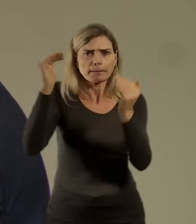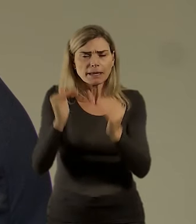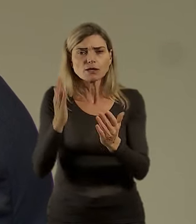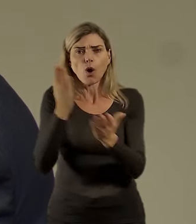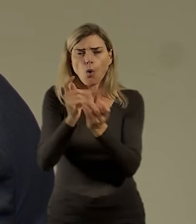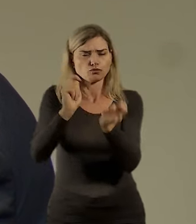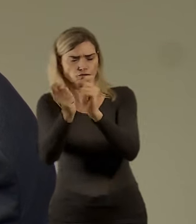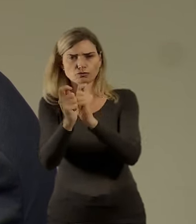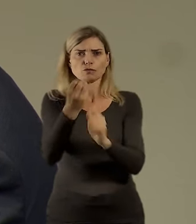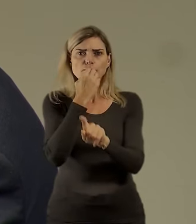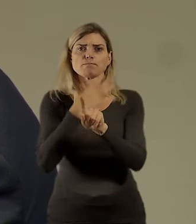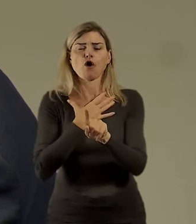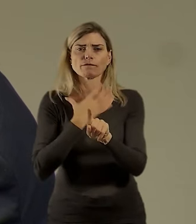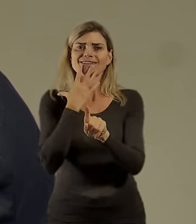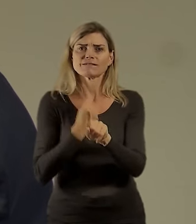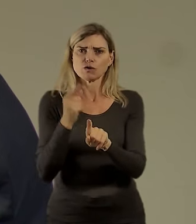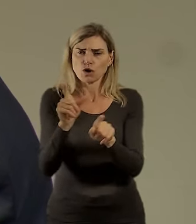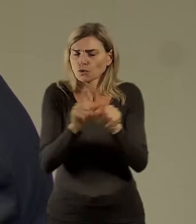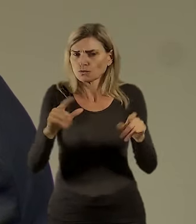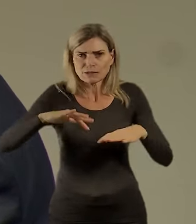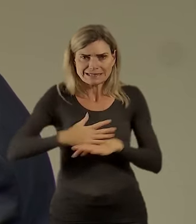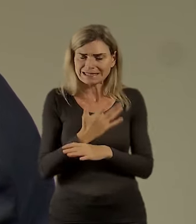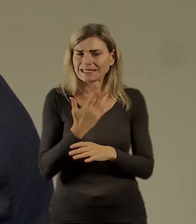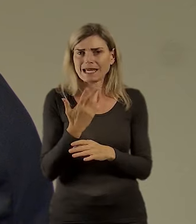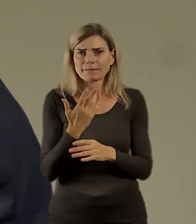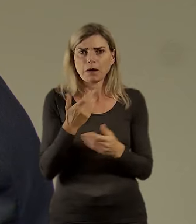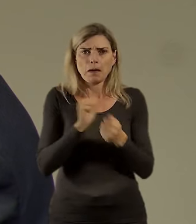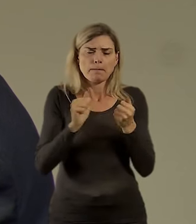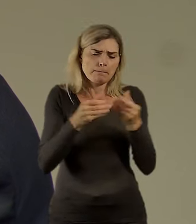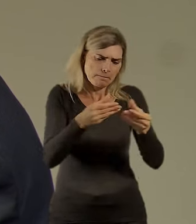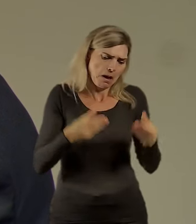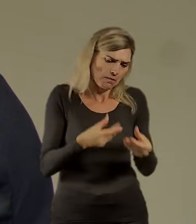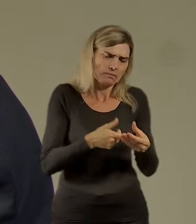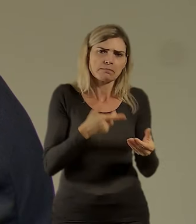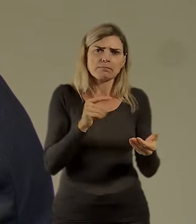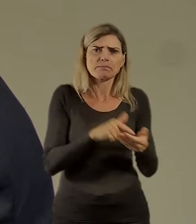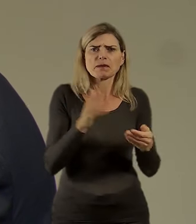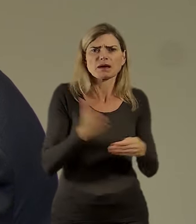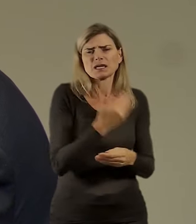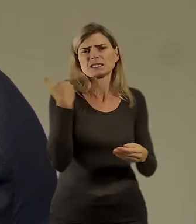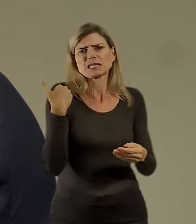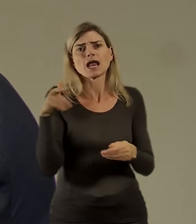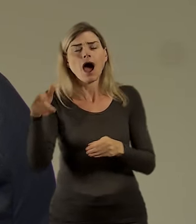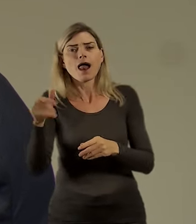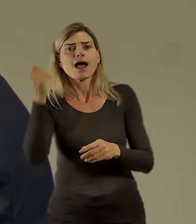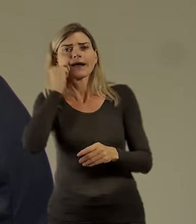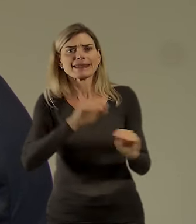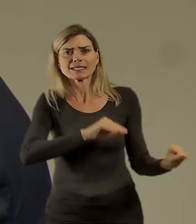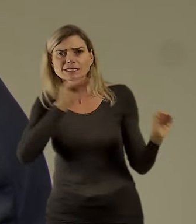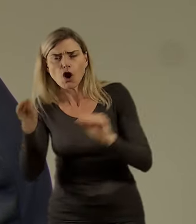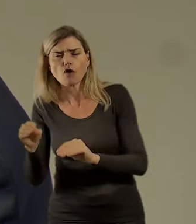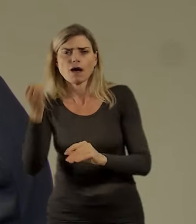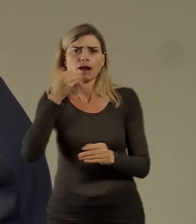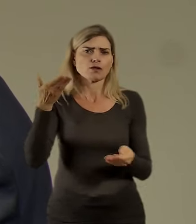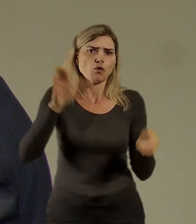v tom městě, když se doplňuje těma ebitama, kdy se tam jako stěhujou lidi. Takže to si myslím, že